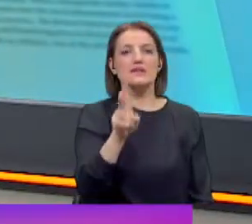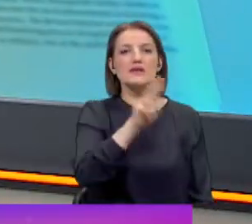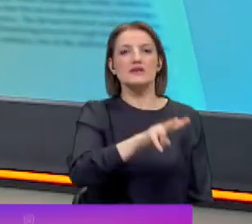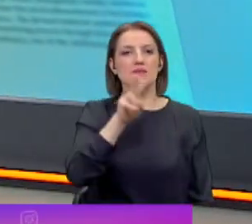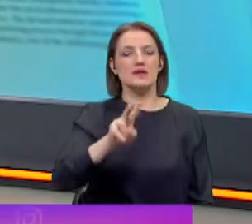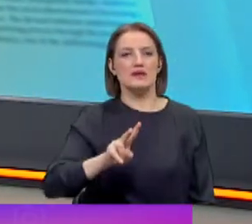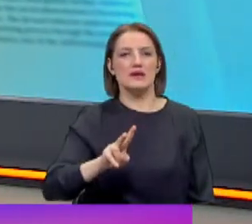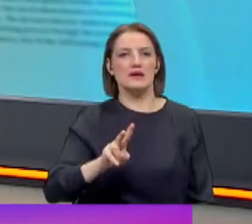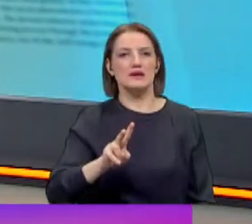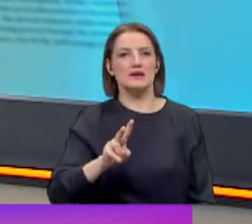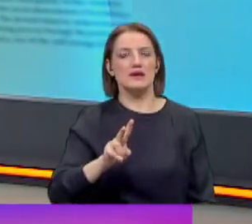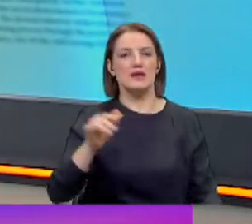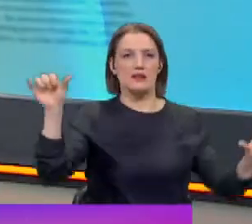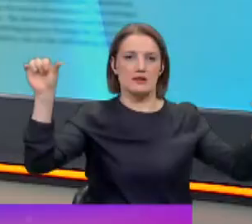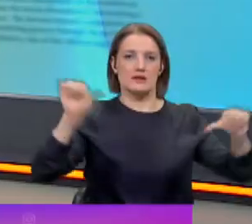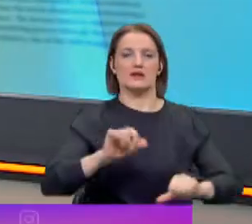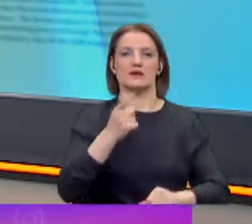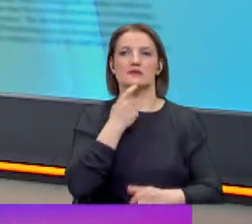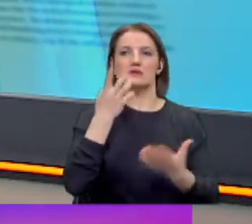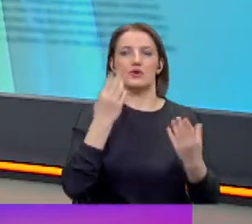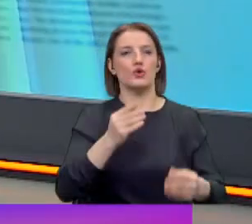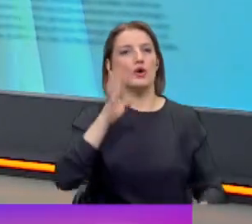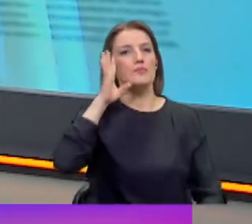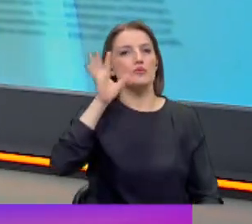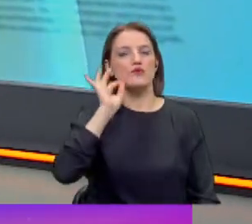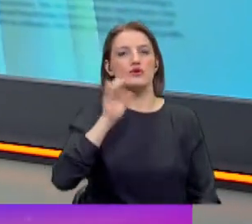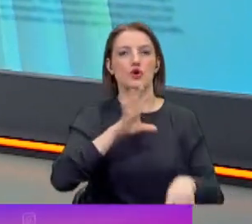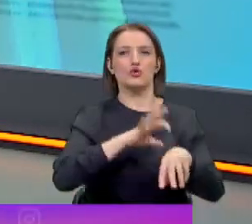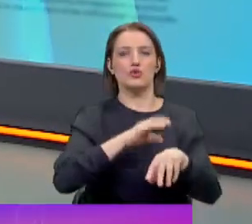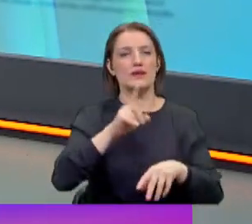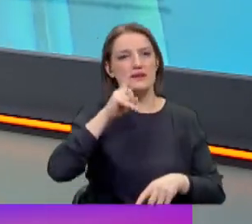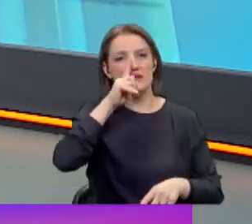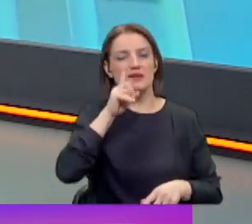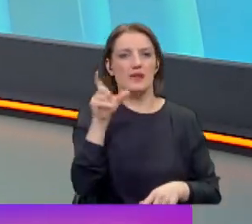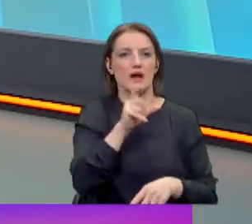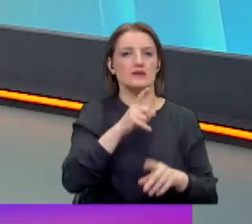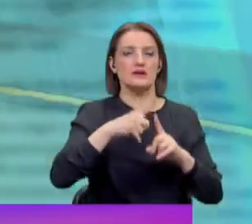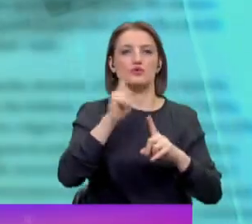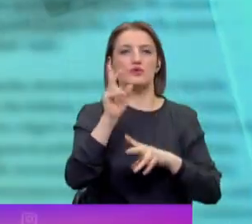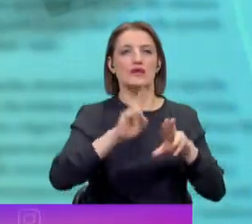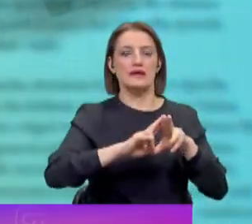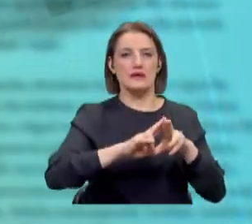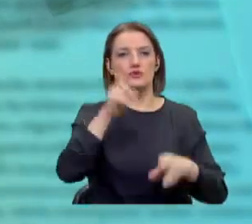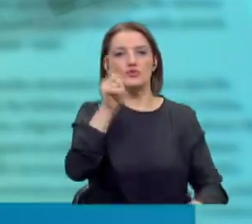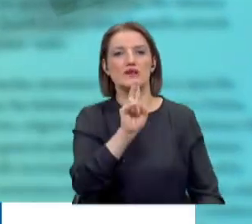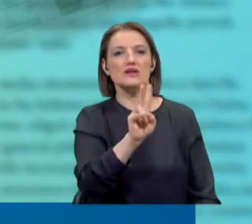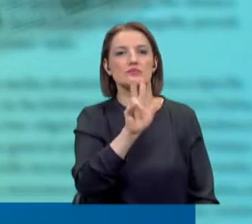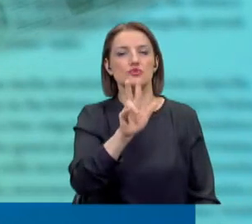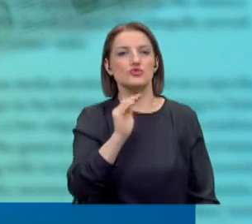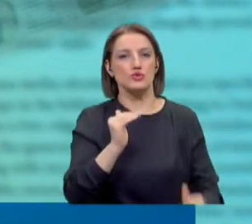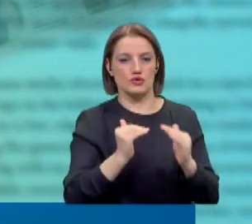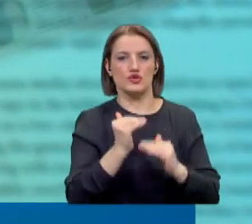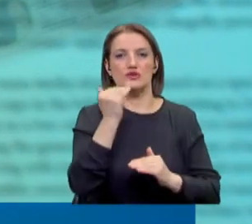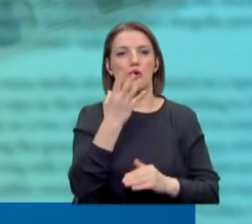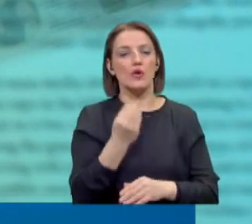olacak. Ne ile ilgili bir bakalım. Prof. Dr. Babuşçu Nisan'da TÜİK enflasyonu %23'lere çıkacak. Bu